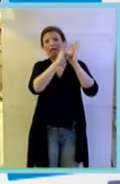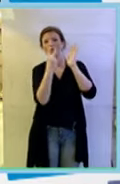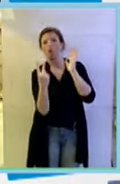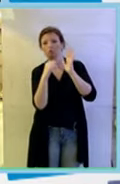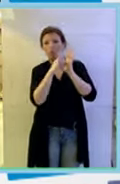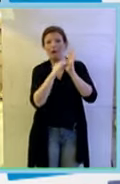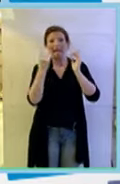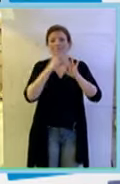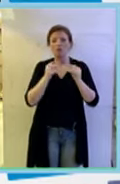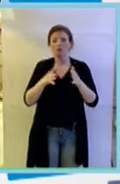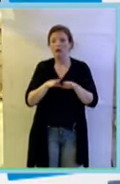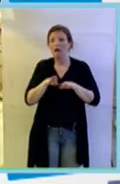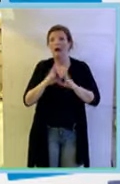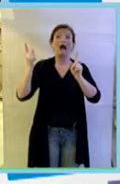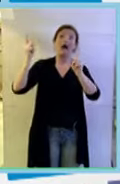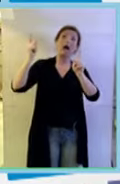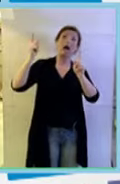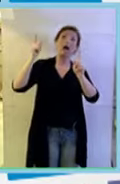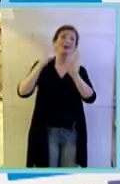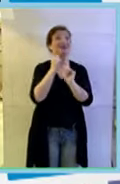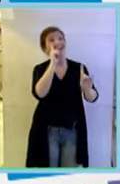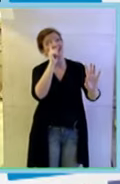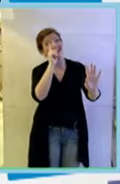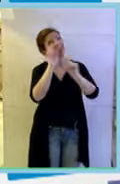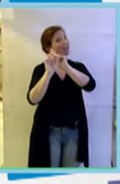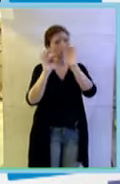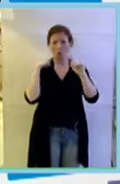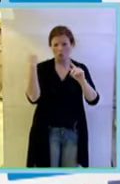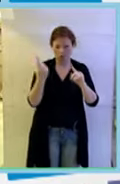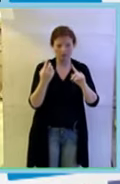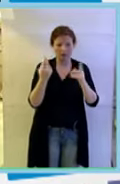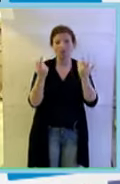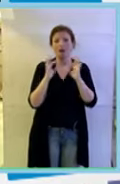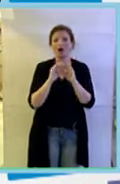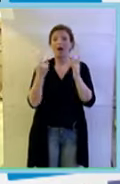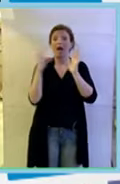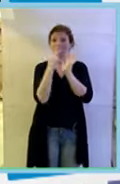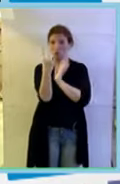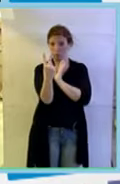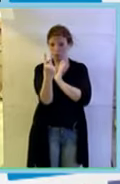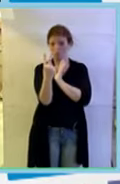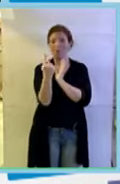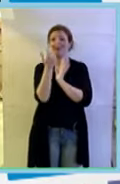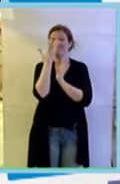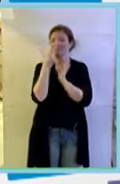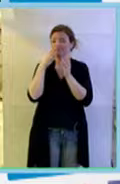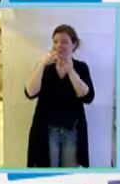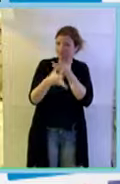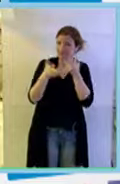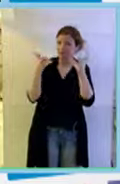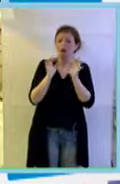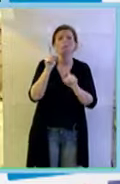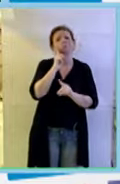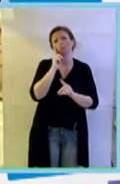subito ti comincia a dire bisogna vedere article 2 riguarda